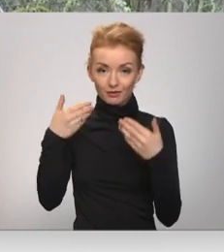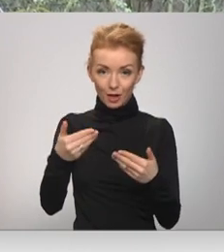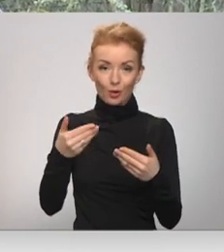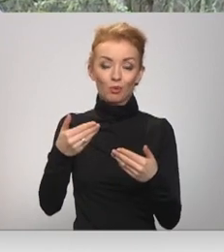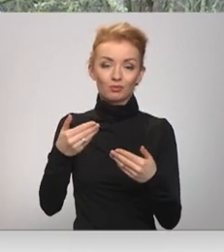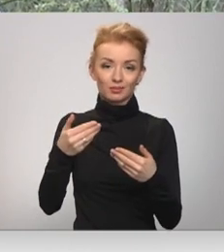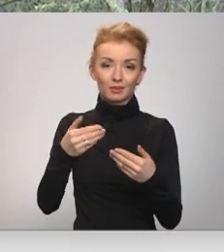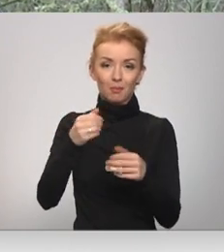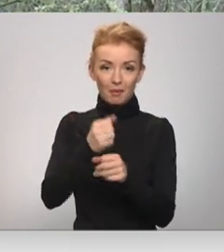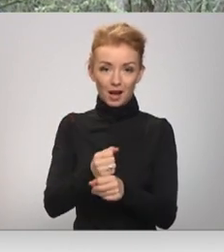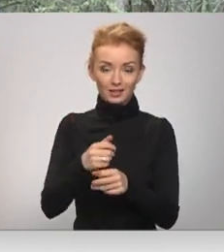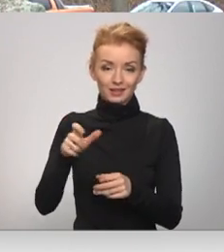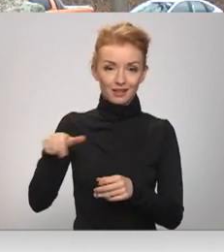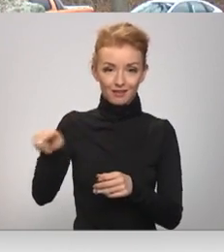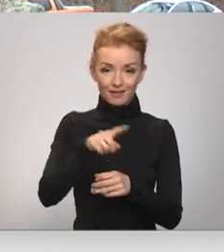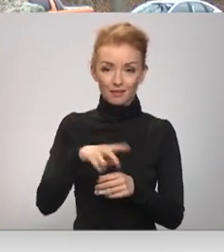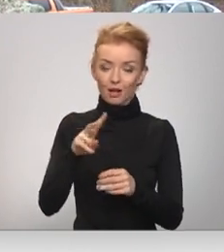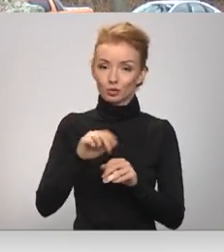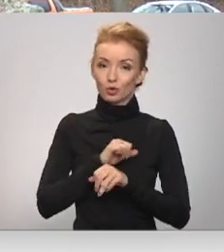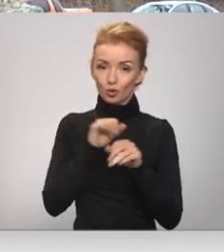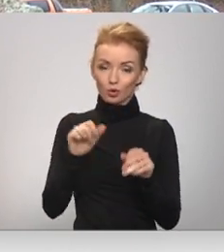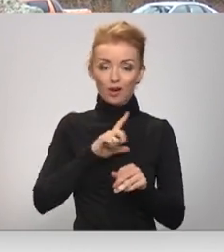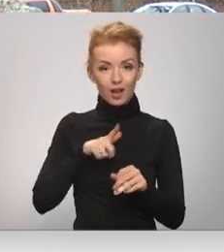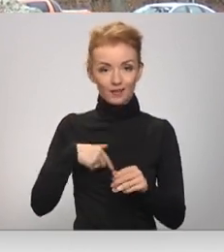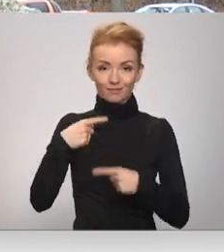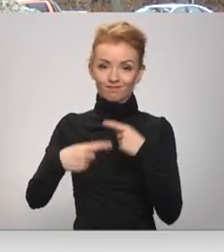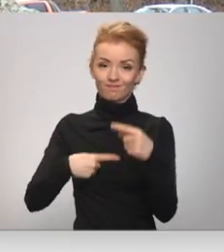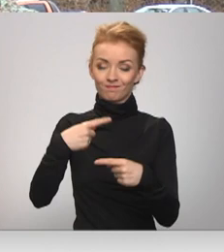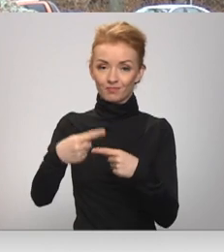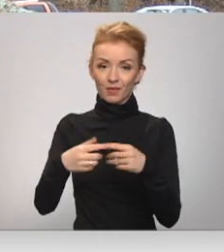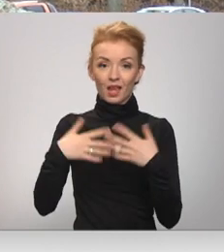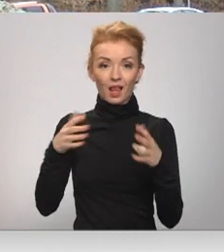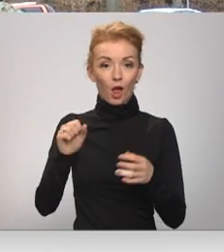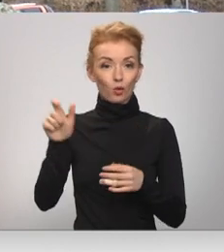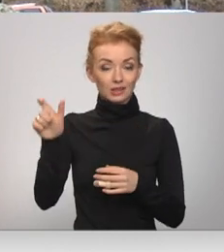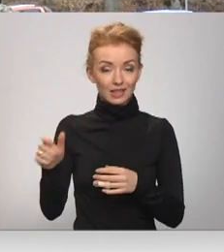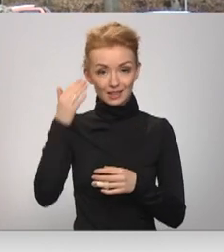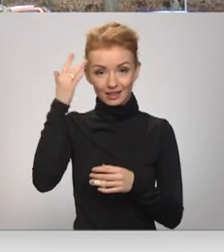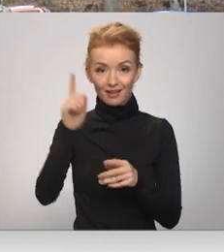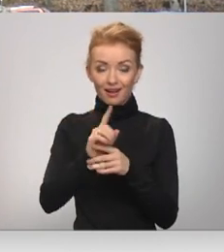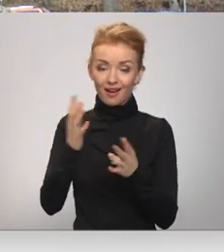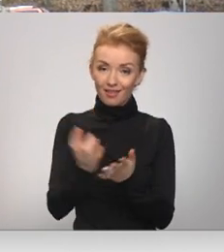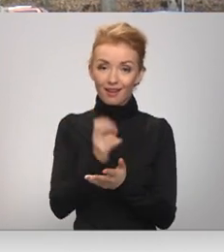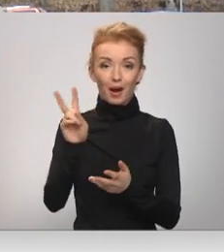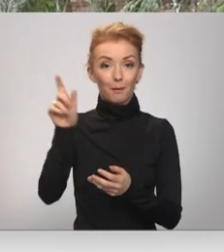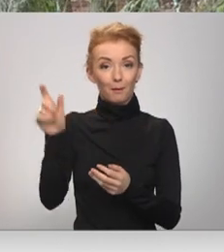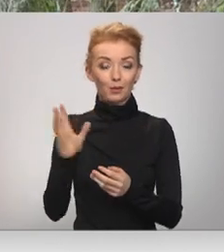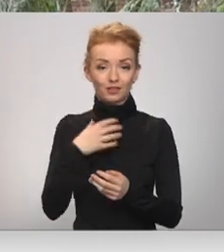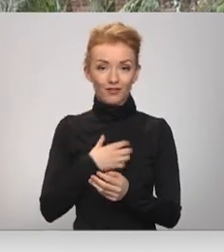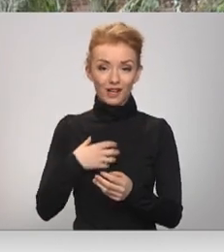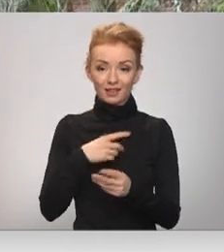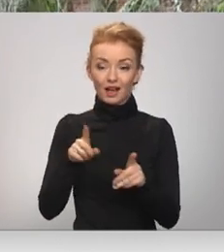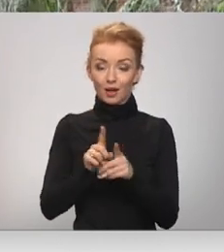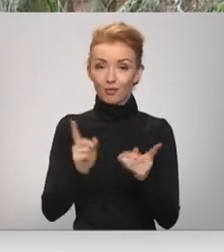ļaudas nodrošina latviskuma vitautāti un ilgtspēju. Lielautasnieki arī cer, ka atradīsies kāds, kam būs vajadzīgi